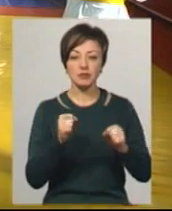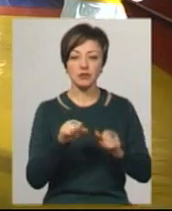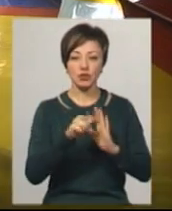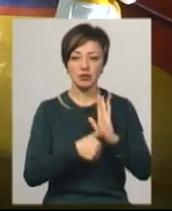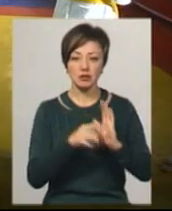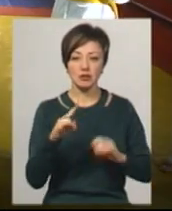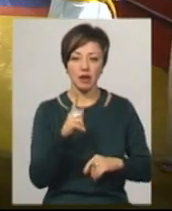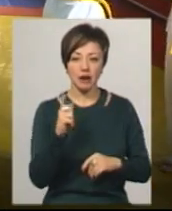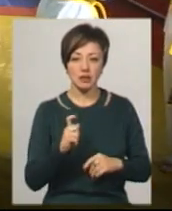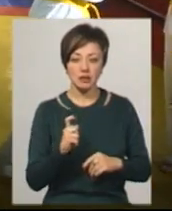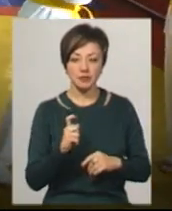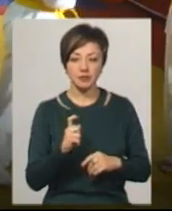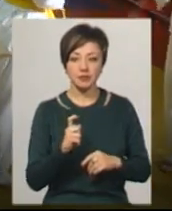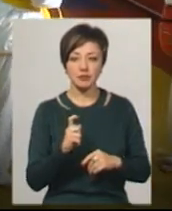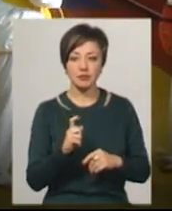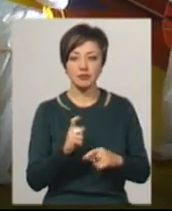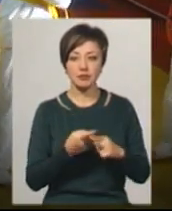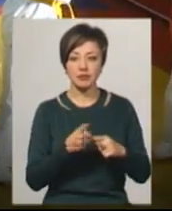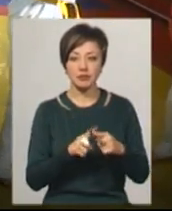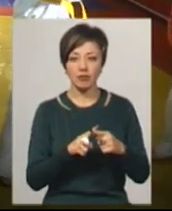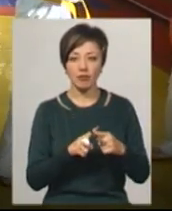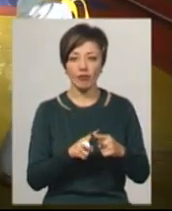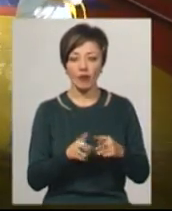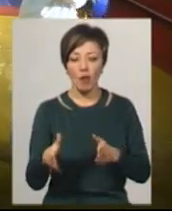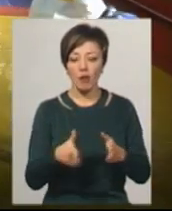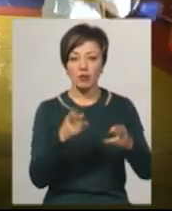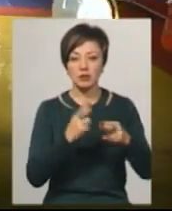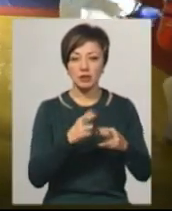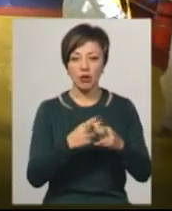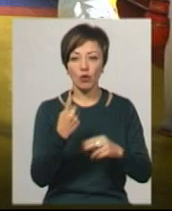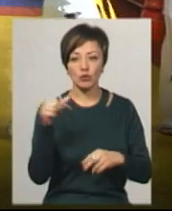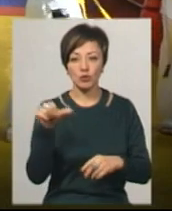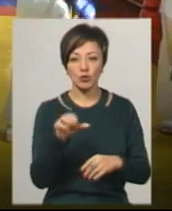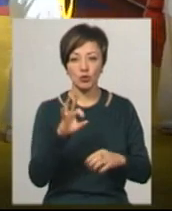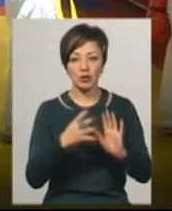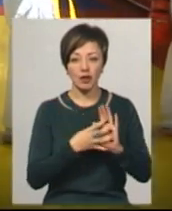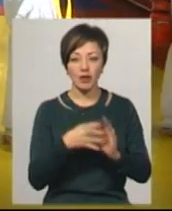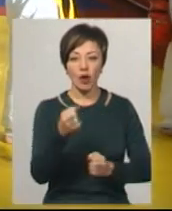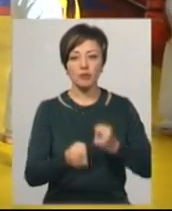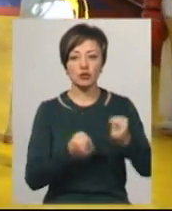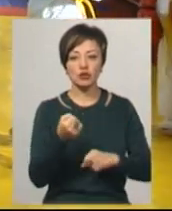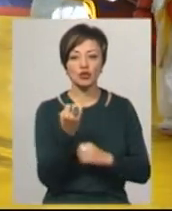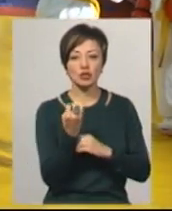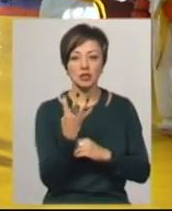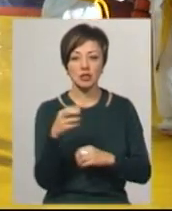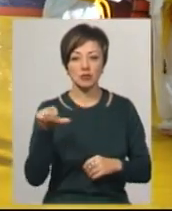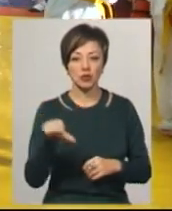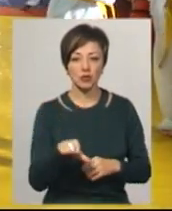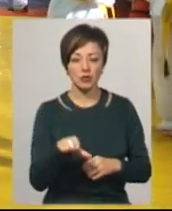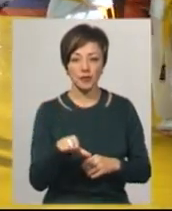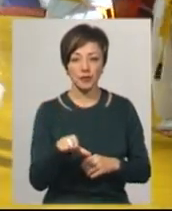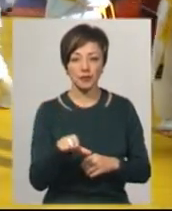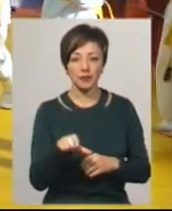підтягуваній. В полосу препятствий я прийшов за минуту 0,9, крос пробіжав за 14 минути.